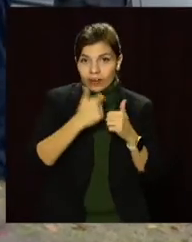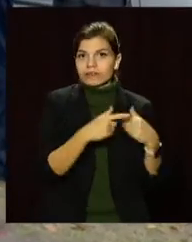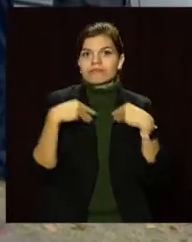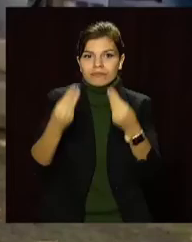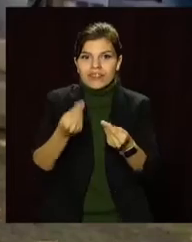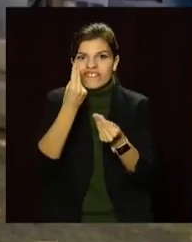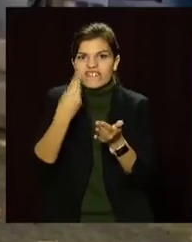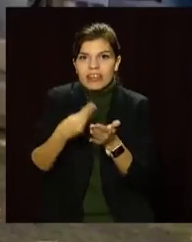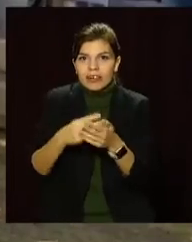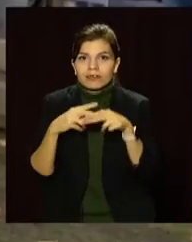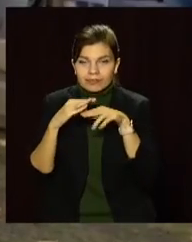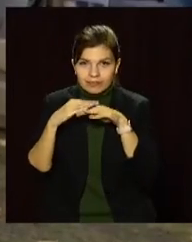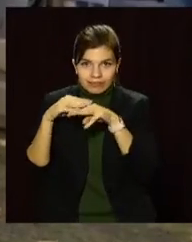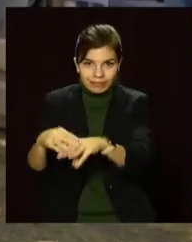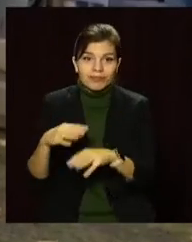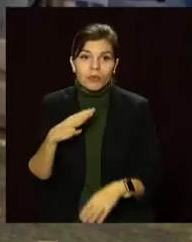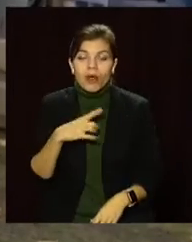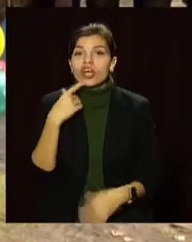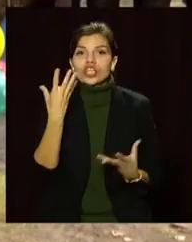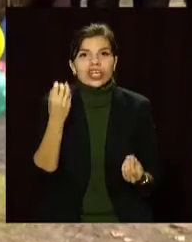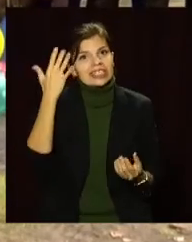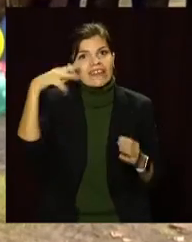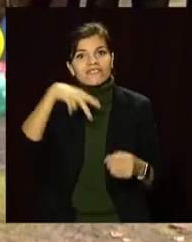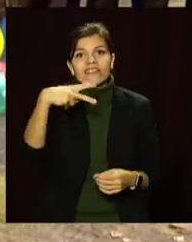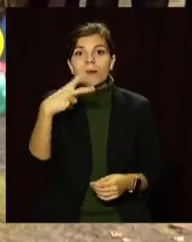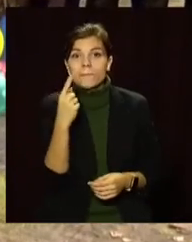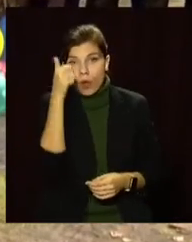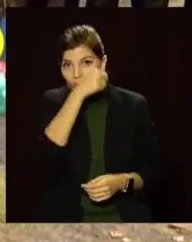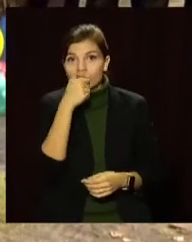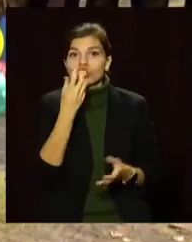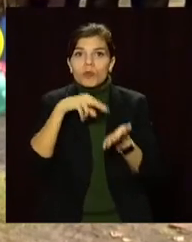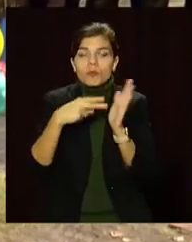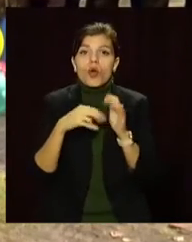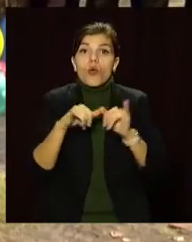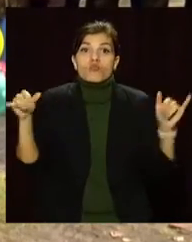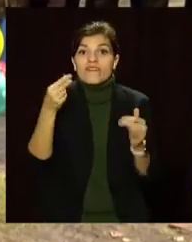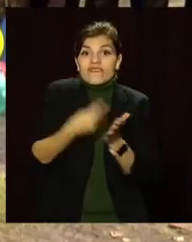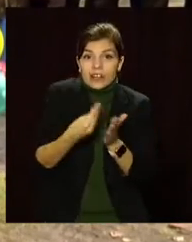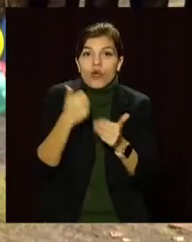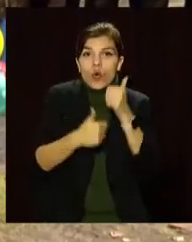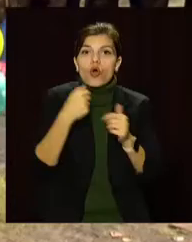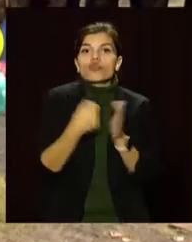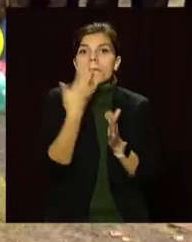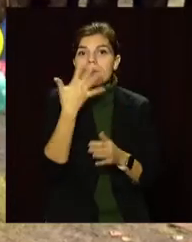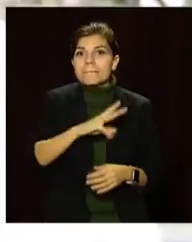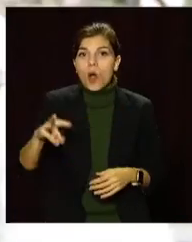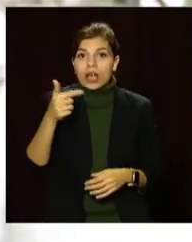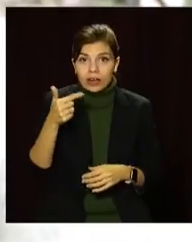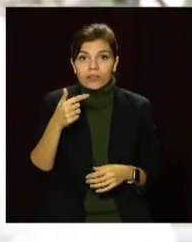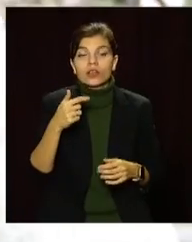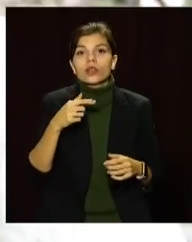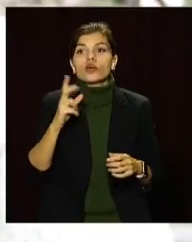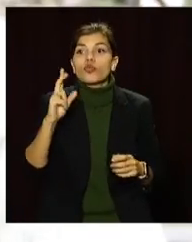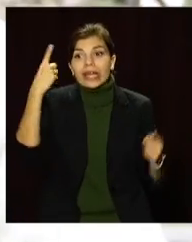найближчим часом сподіваються реалізувати ще 16 проєктів. У 2021 році планують збільшити бюджет конкурсу до 5 мільйонів гривень. Люди